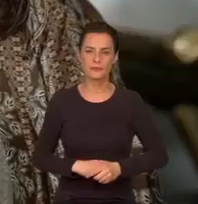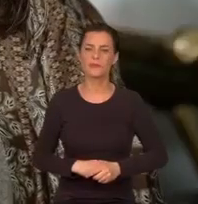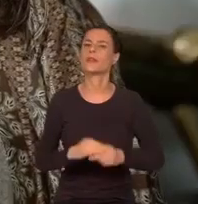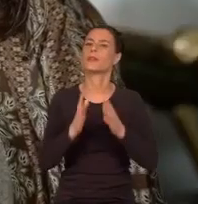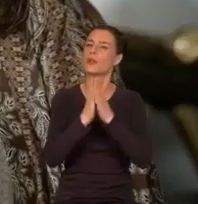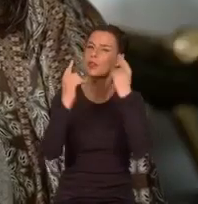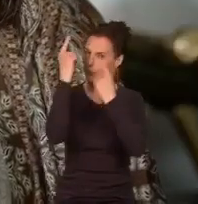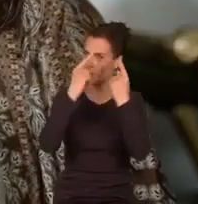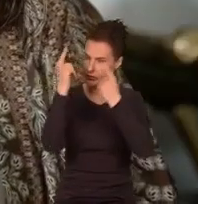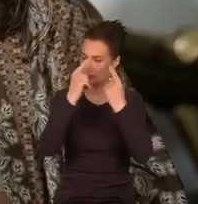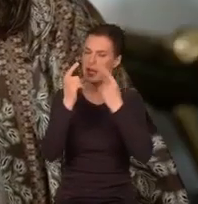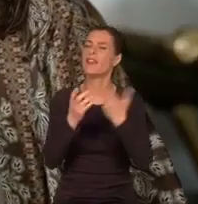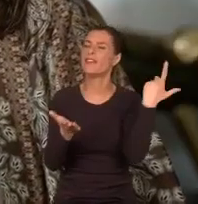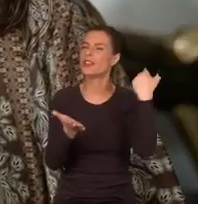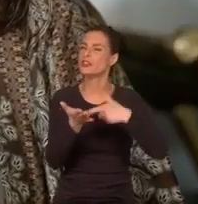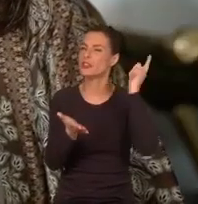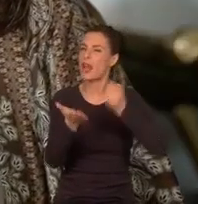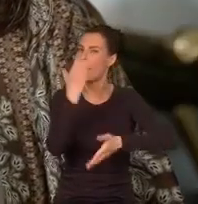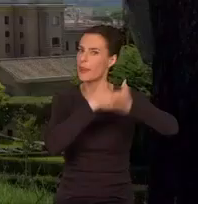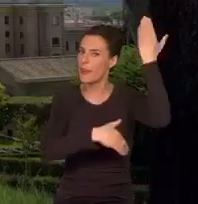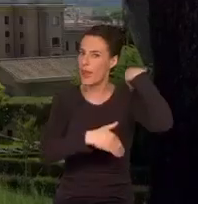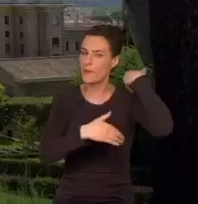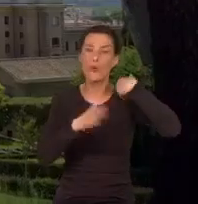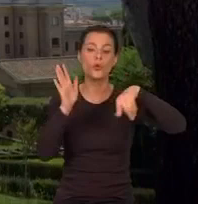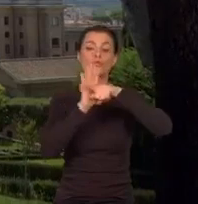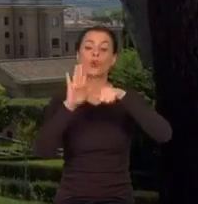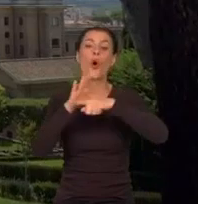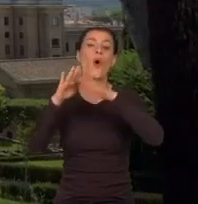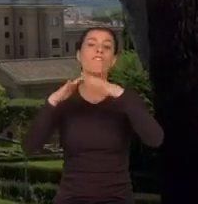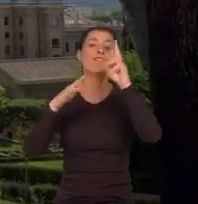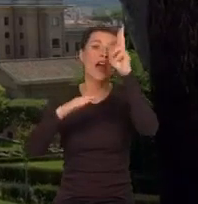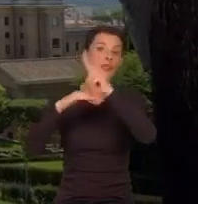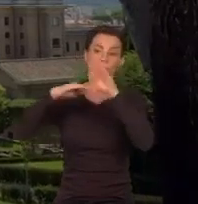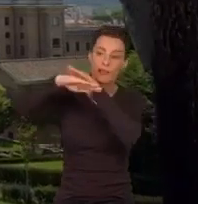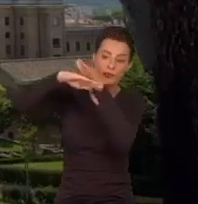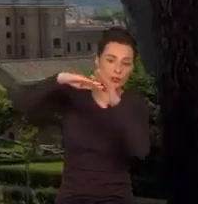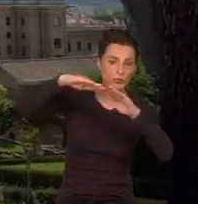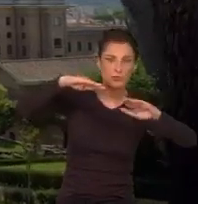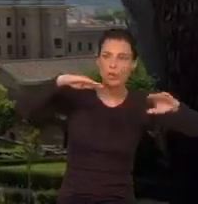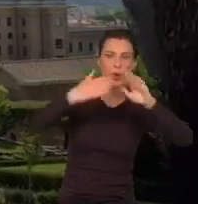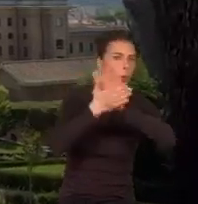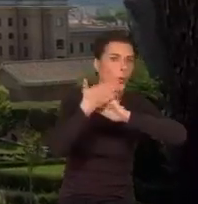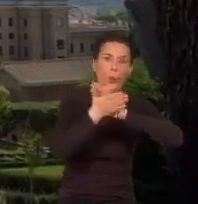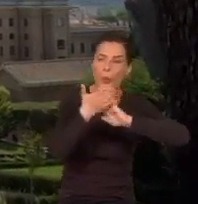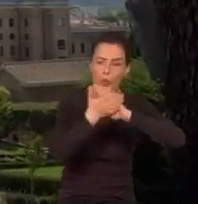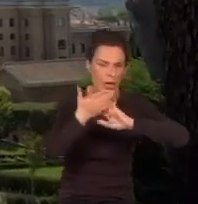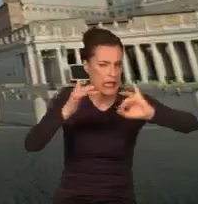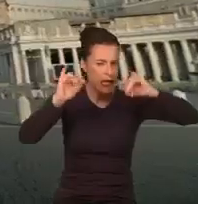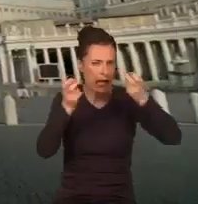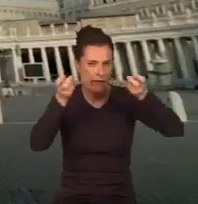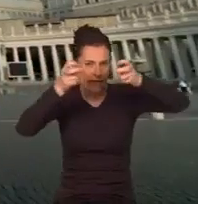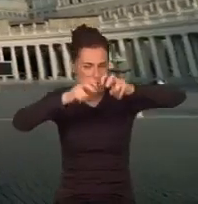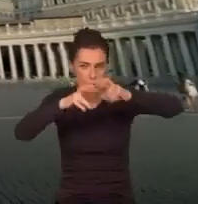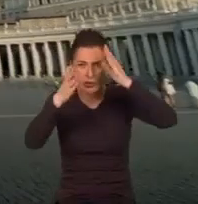Pomyślmy, dwa tysiące lat temu na wzgórzu watykańskim nie było nic. By pojąć, jak prawie z niczego powstał